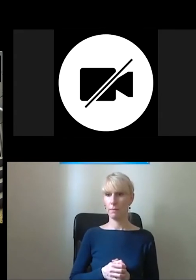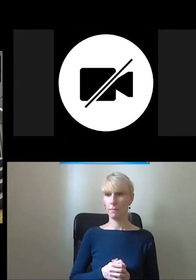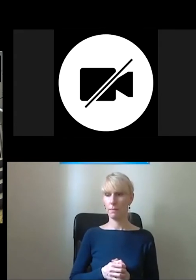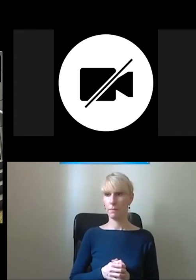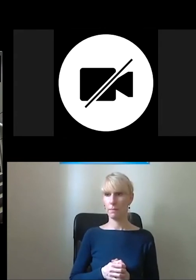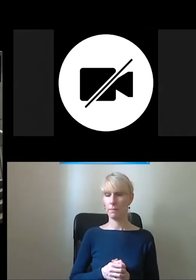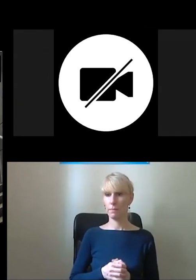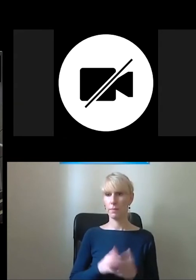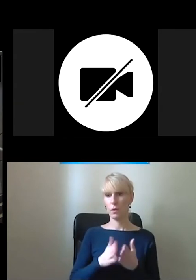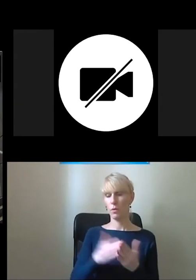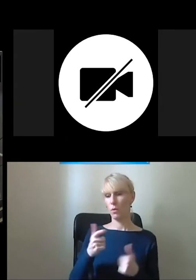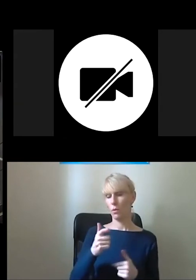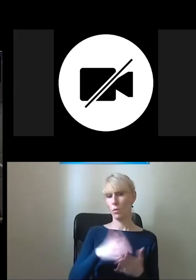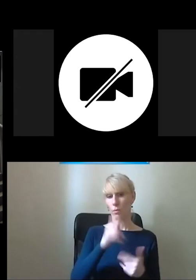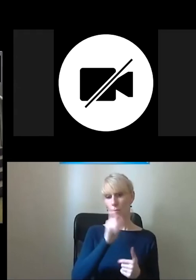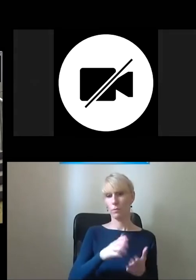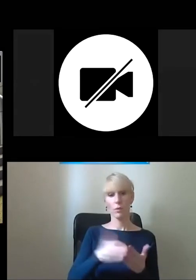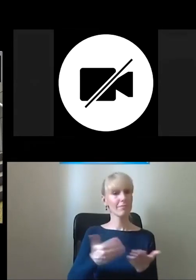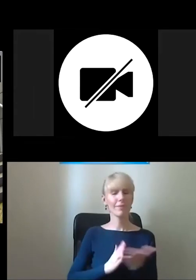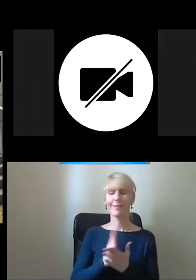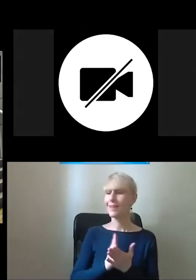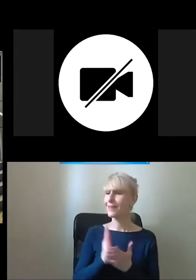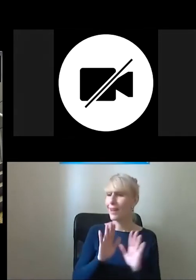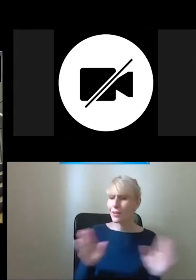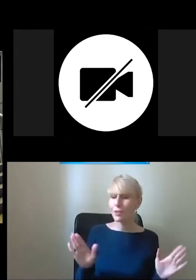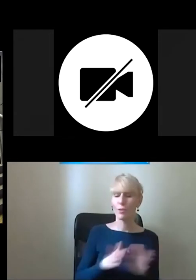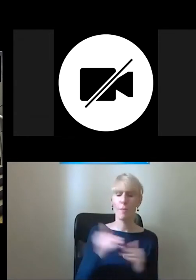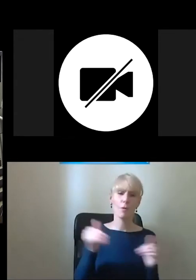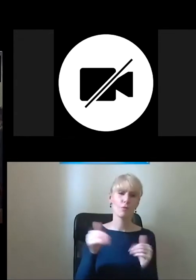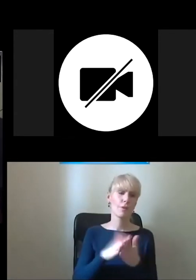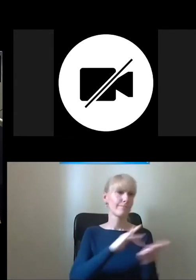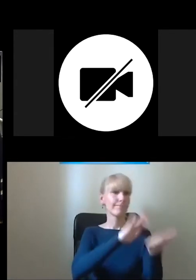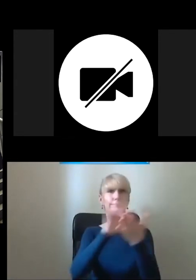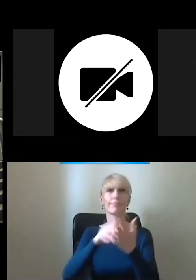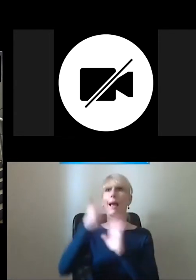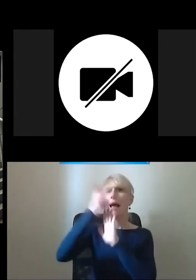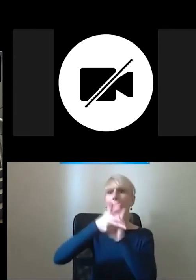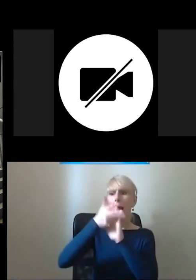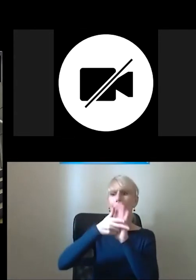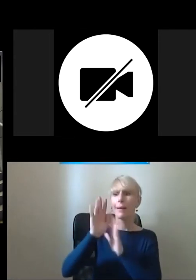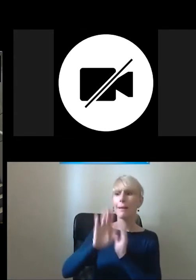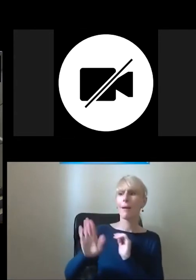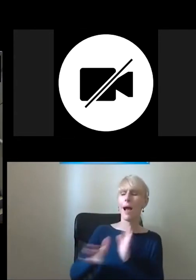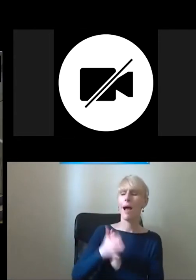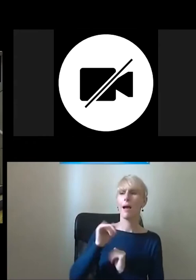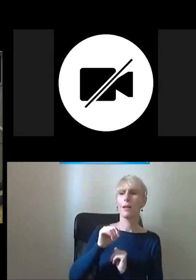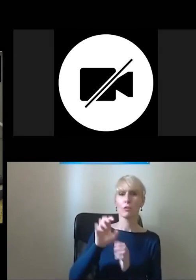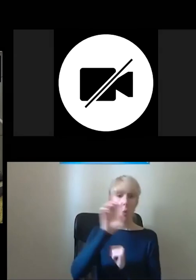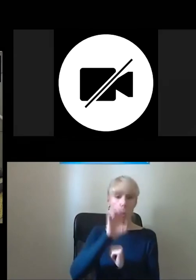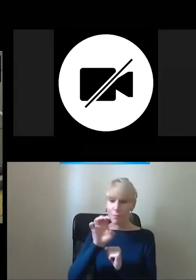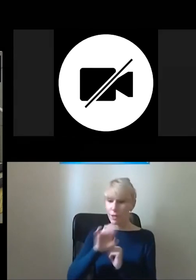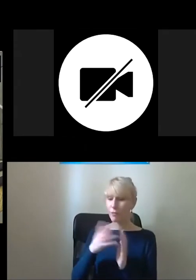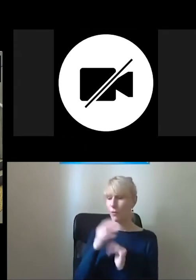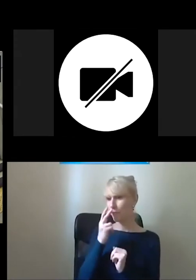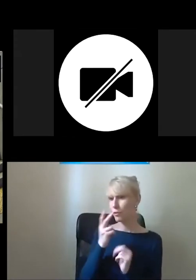osoba z biura po prostu niezależnie, bo ona może być w każdym miejscu w Polsce z kamerką obserwującą, może po